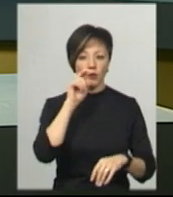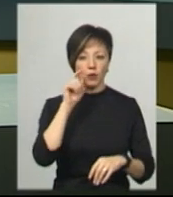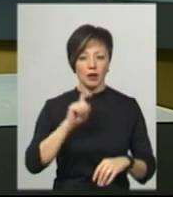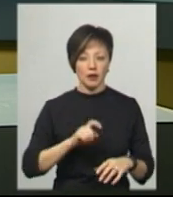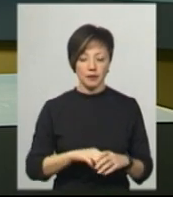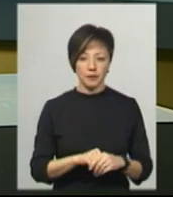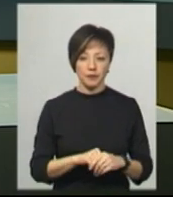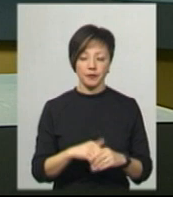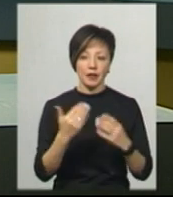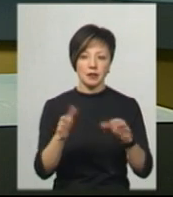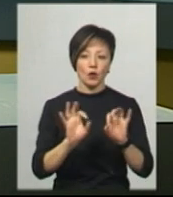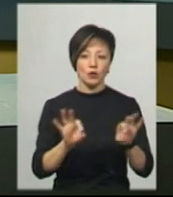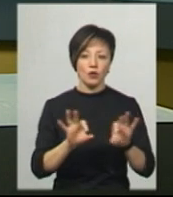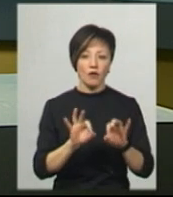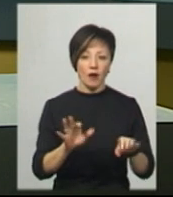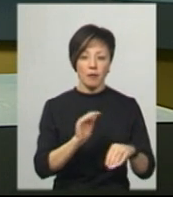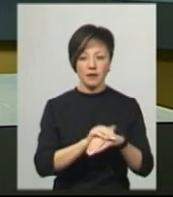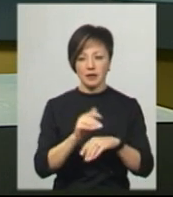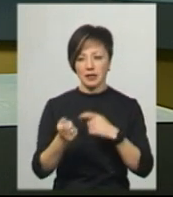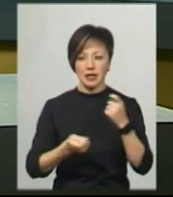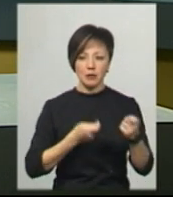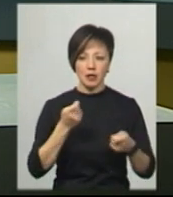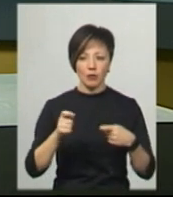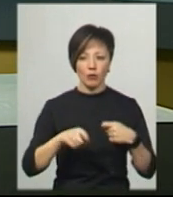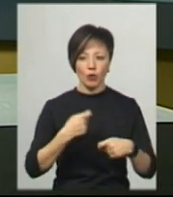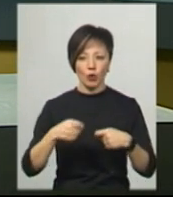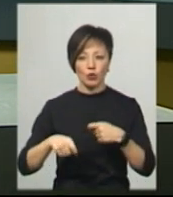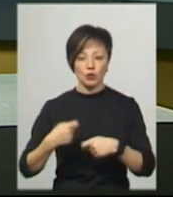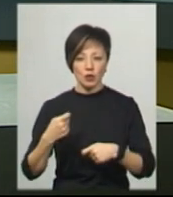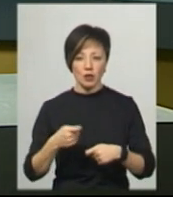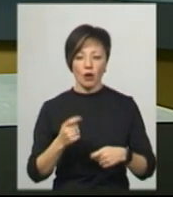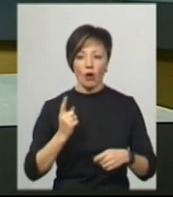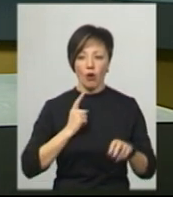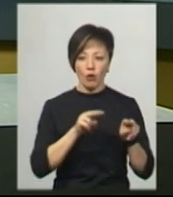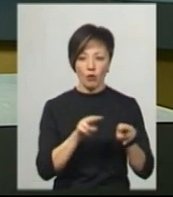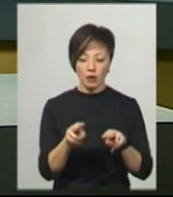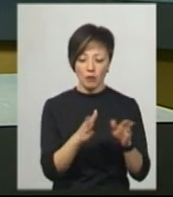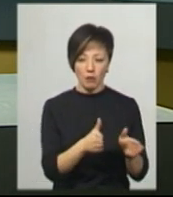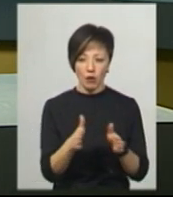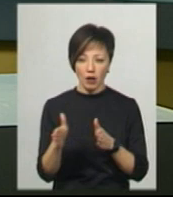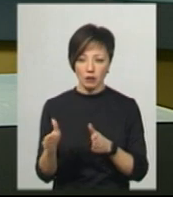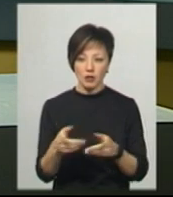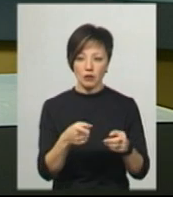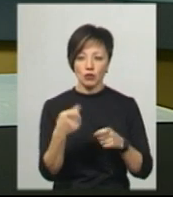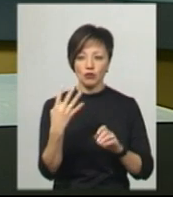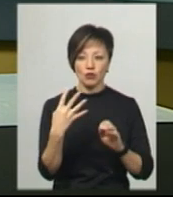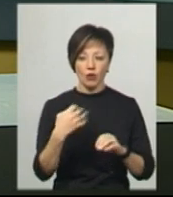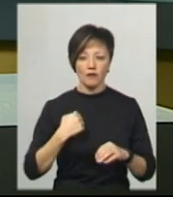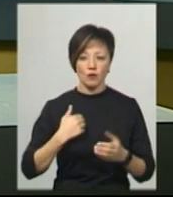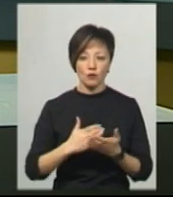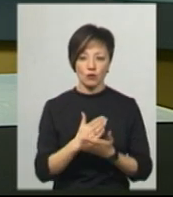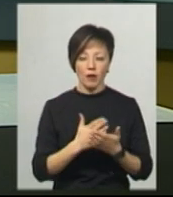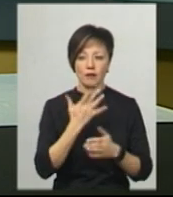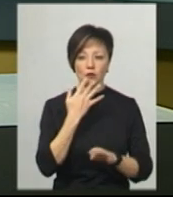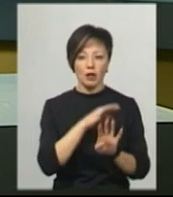Сокирник. За його словами, фіксували дрібні правопорушення. До охорони громадського порядку на Хмельниччині залучили 40 військовослужбовців